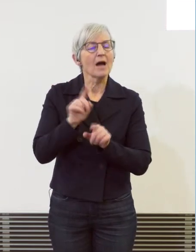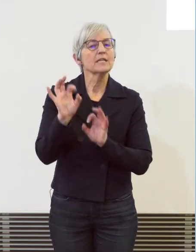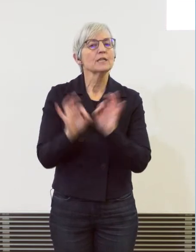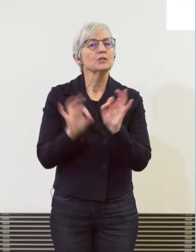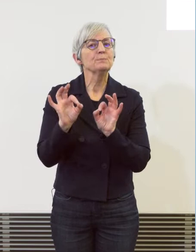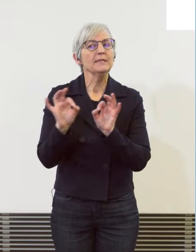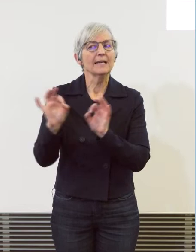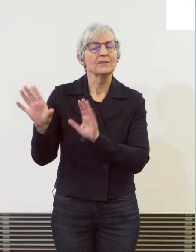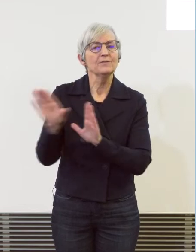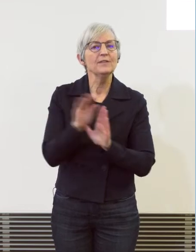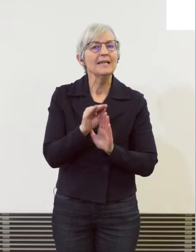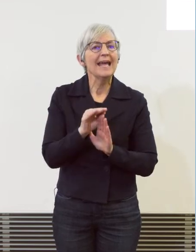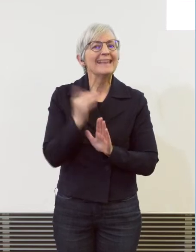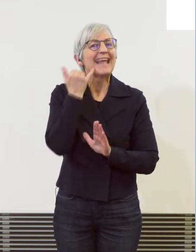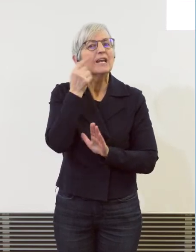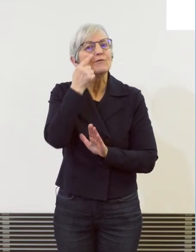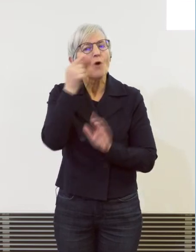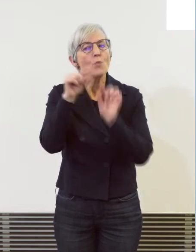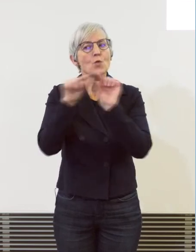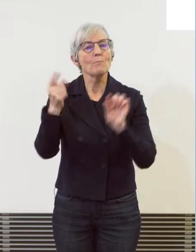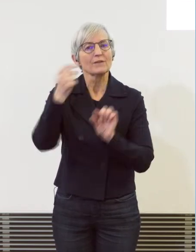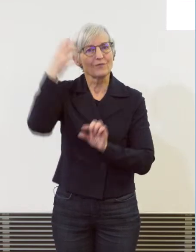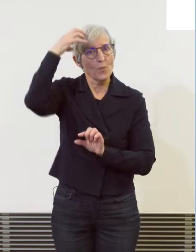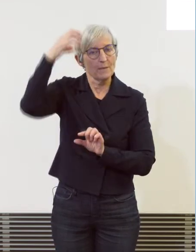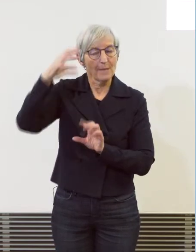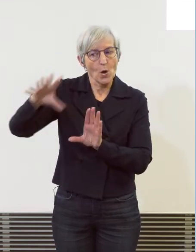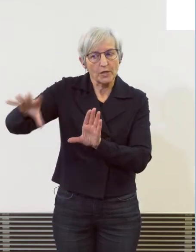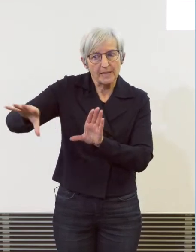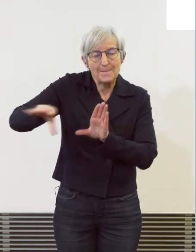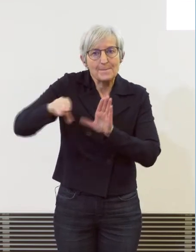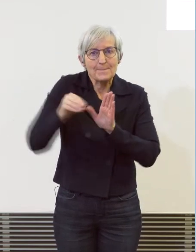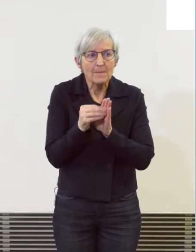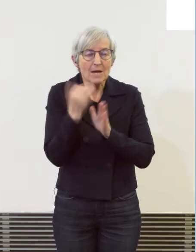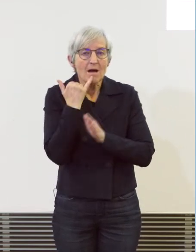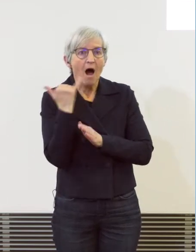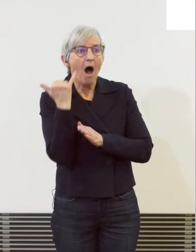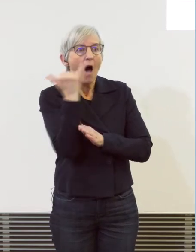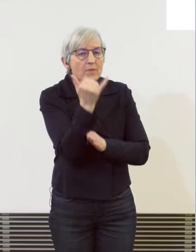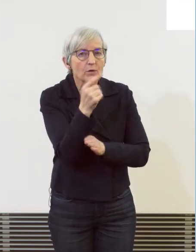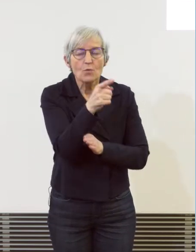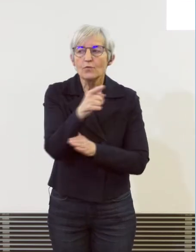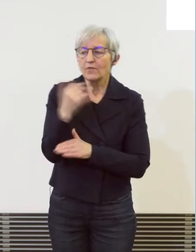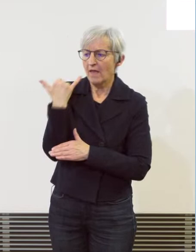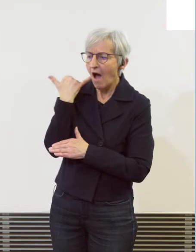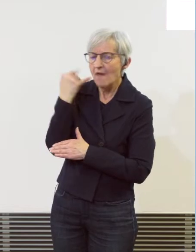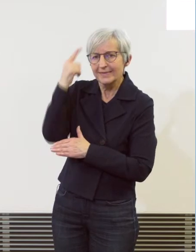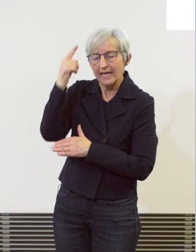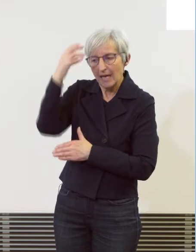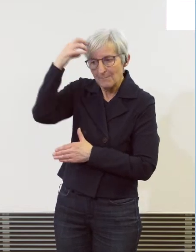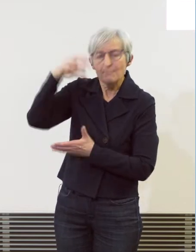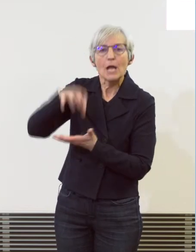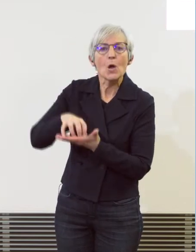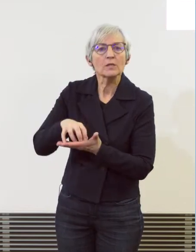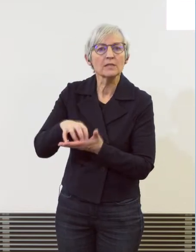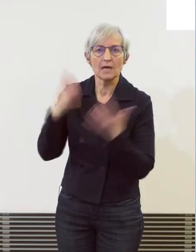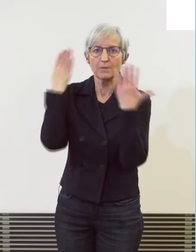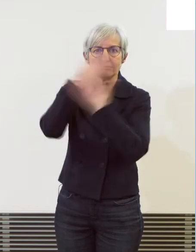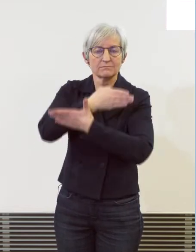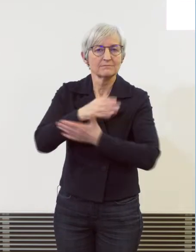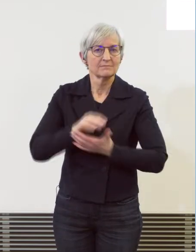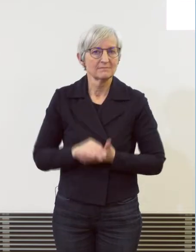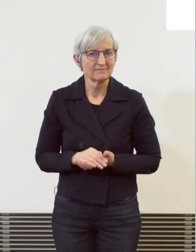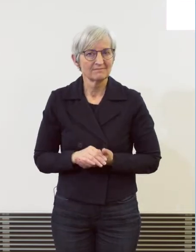so eine Vertrauenswürdigkeit vor. Besonders perfid finde ich persönlich den Fokus Tätergruppierungen auf